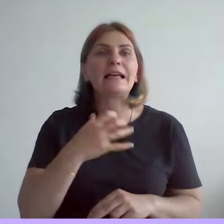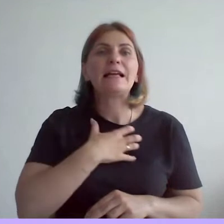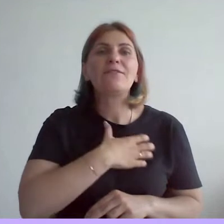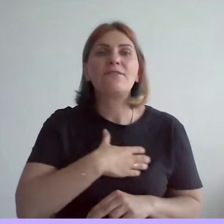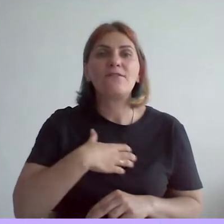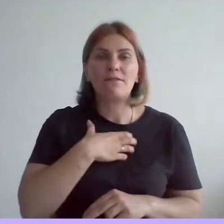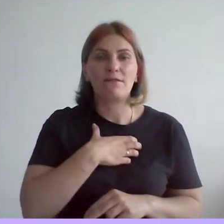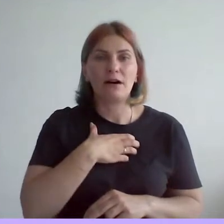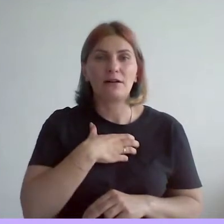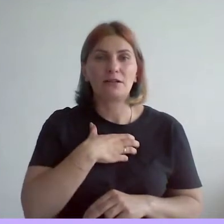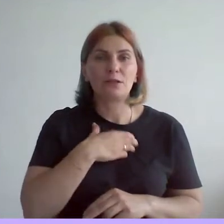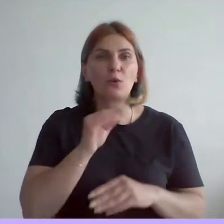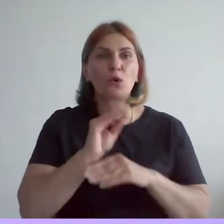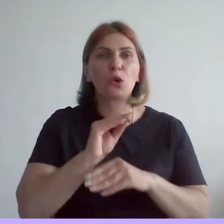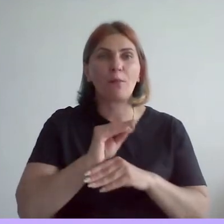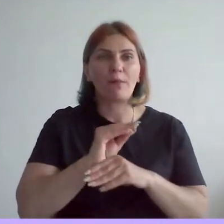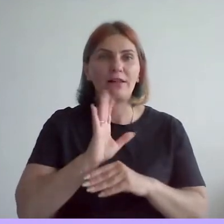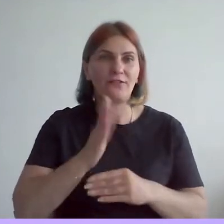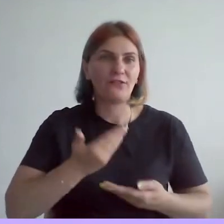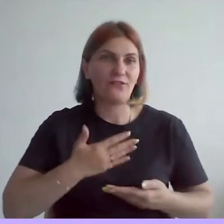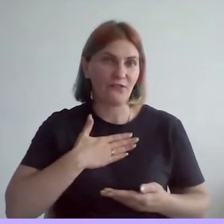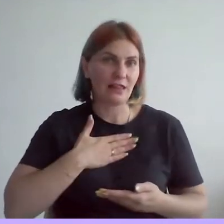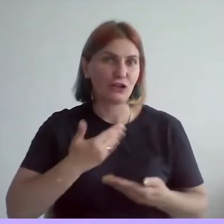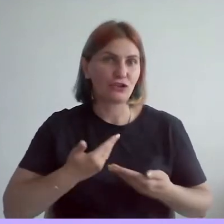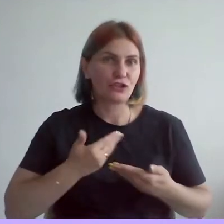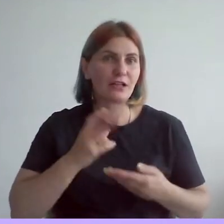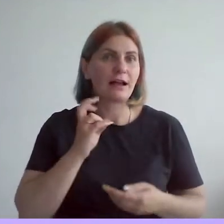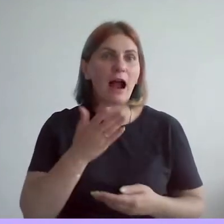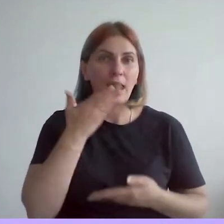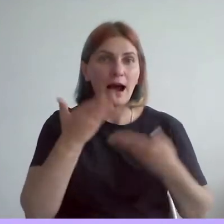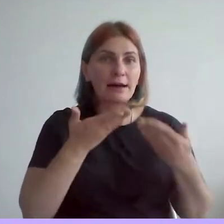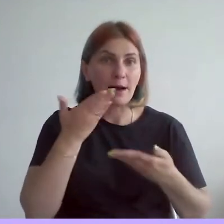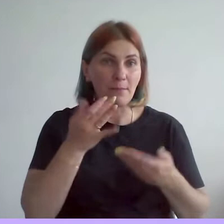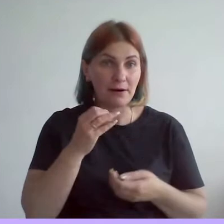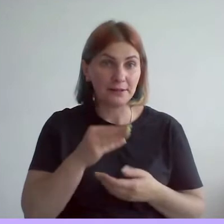дополнению нашей жизни, как аромат. Собственно говоря,